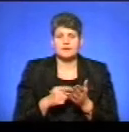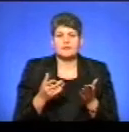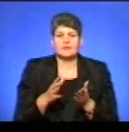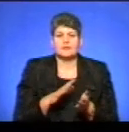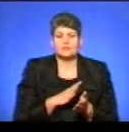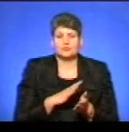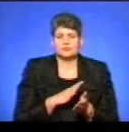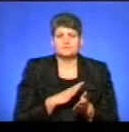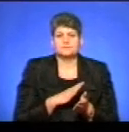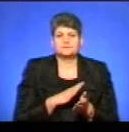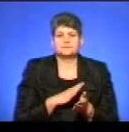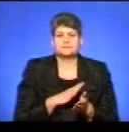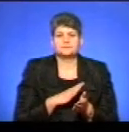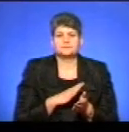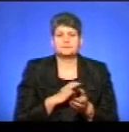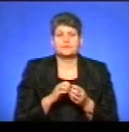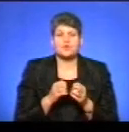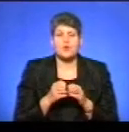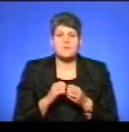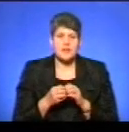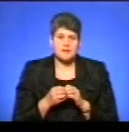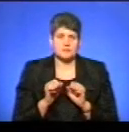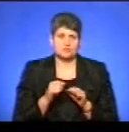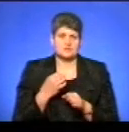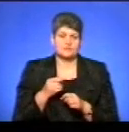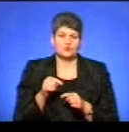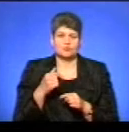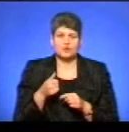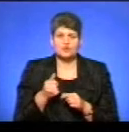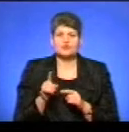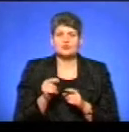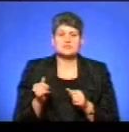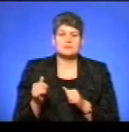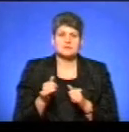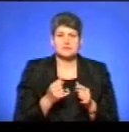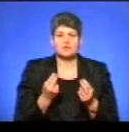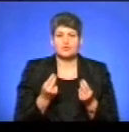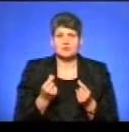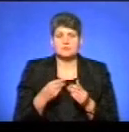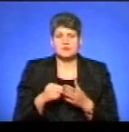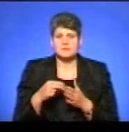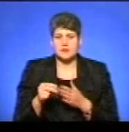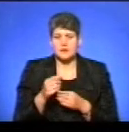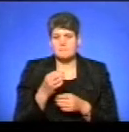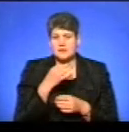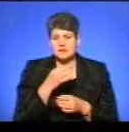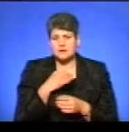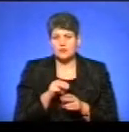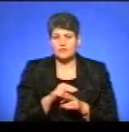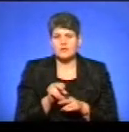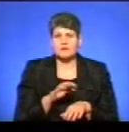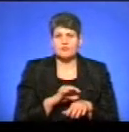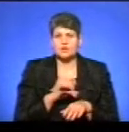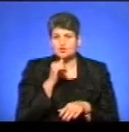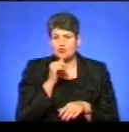проблеми, може ми так сказати, цього року. Це щодо забезпеченості коштами на придбання медикаментів для лікування хворих на